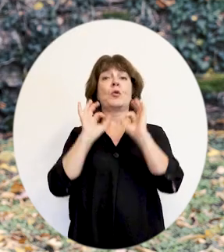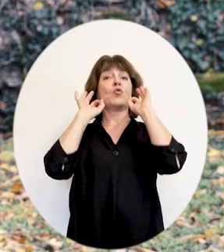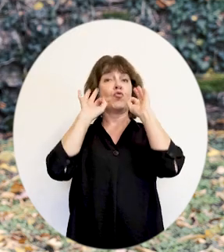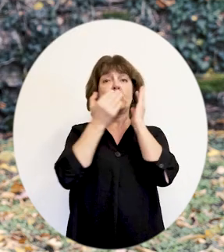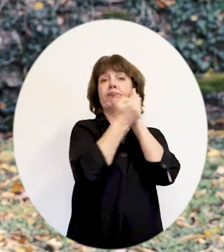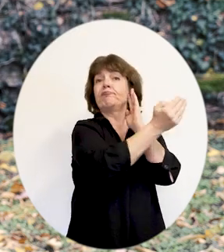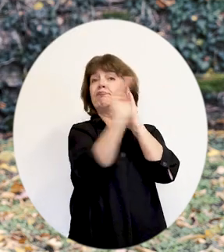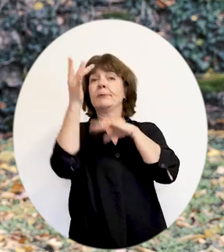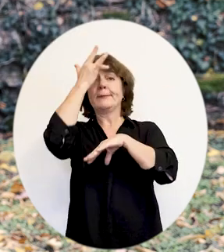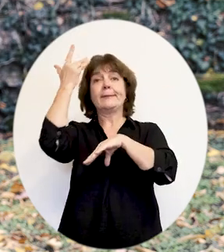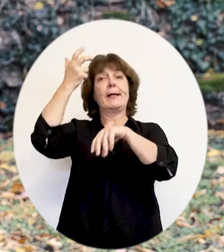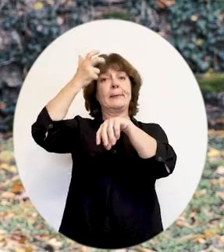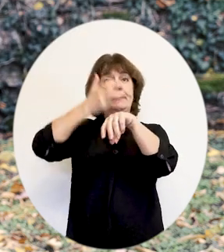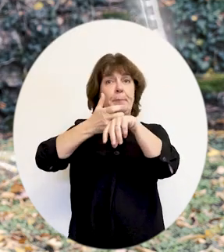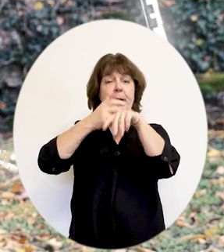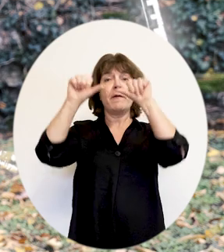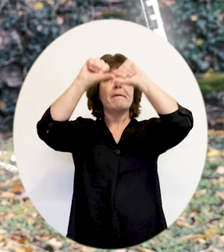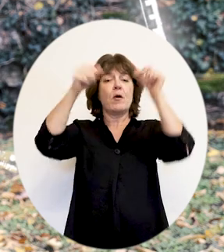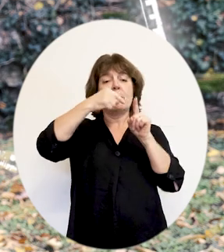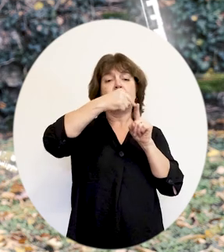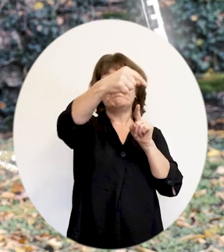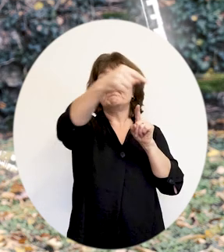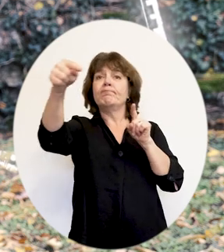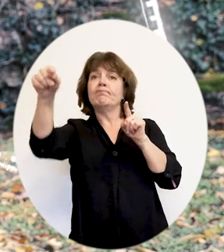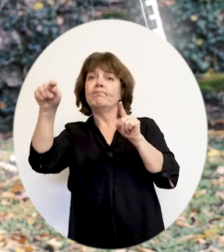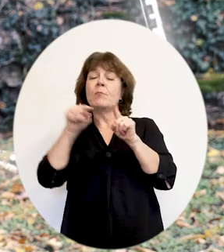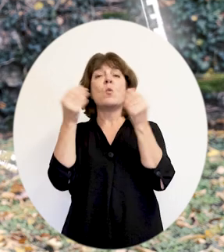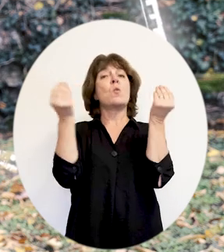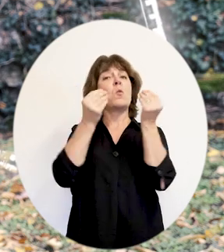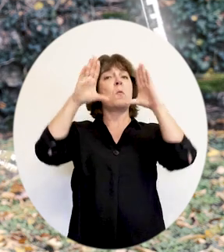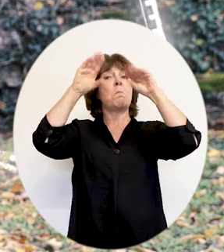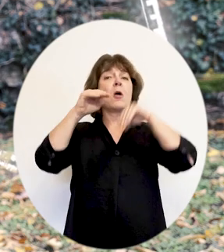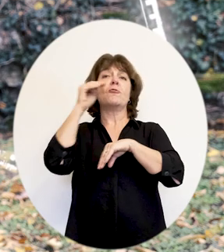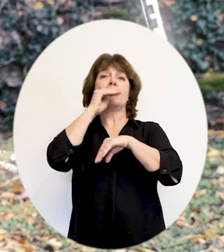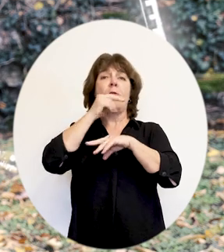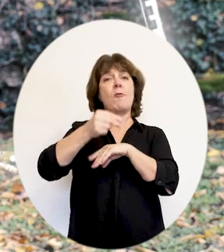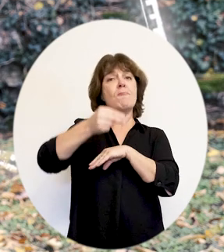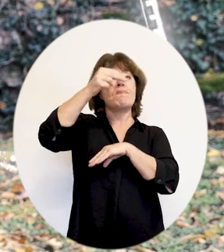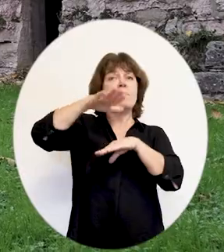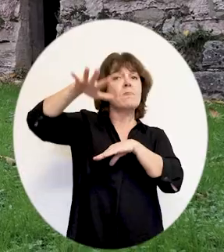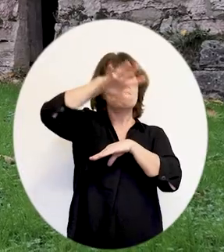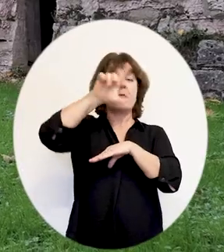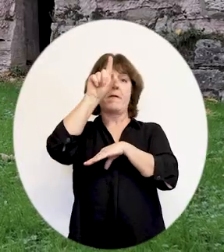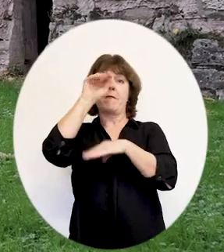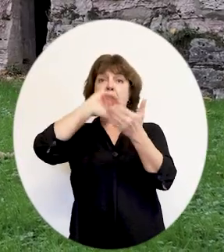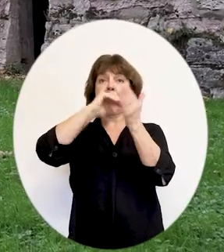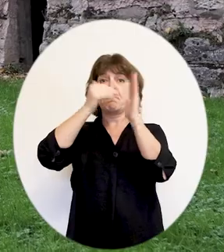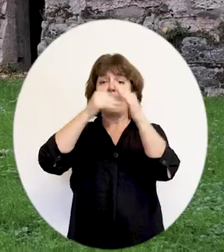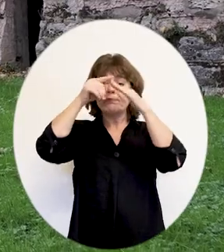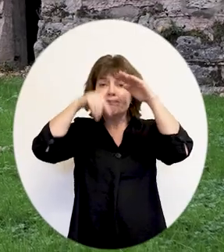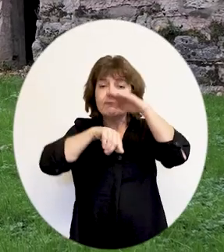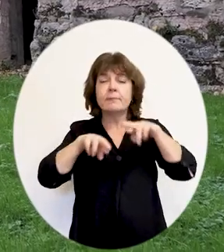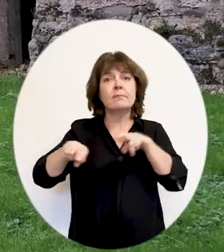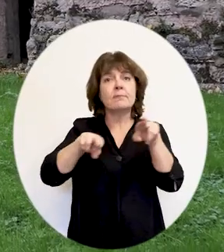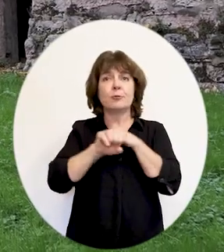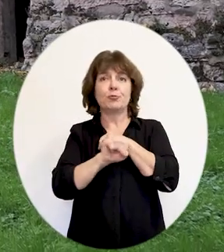Bastion Saint-Pierre, de forme pentagonale, est situé sur le point culminant de la ville de Chalon, à 20 mètres au-dessus du